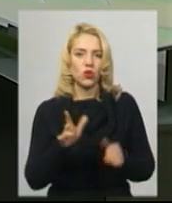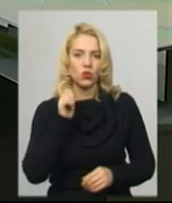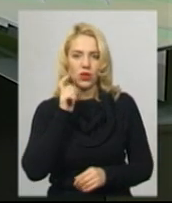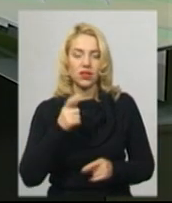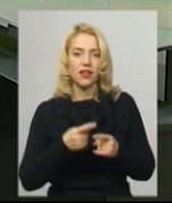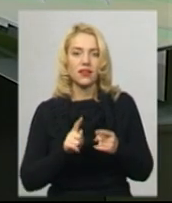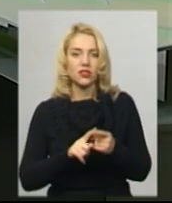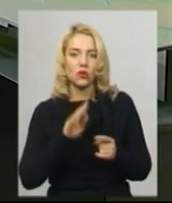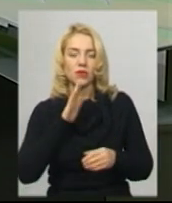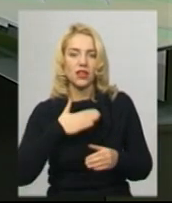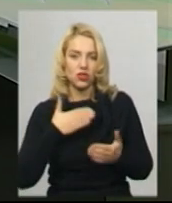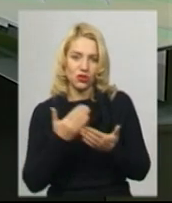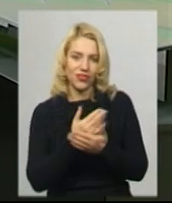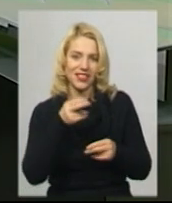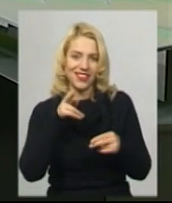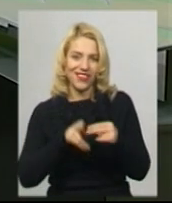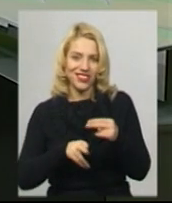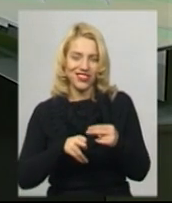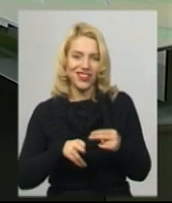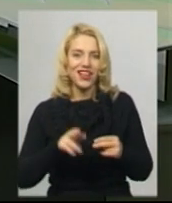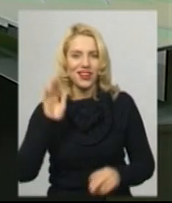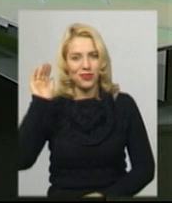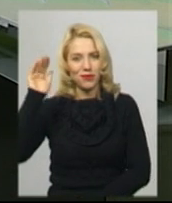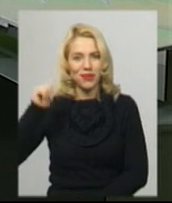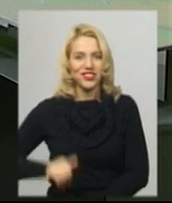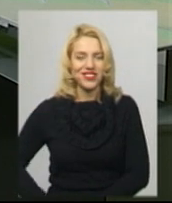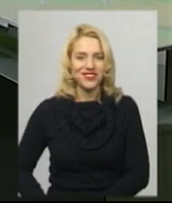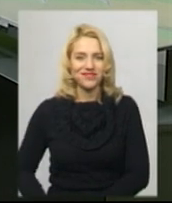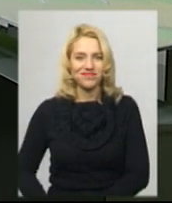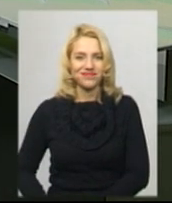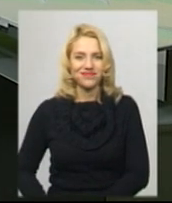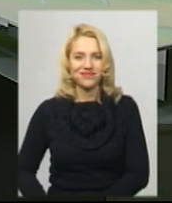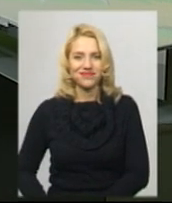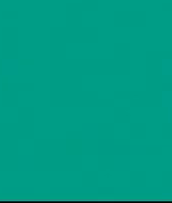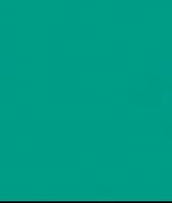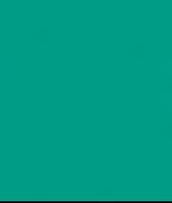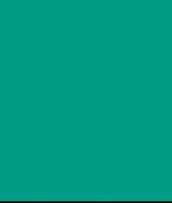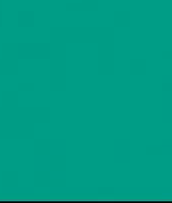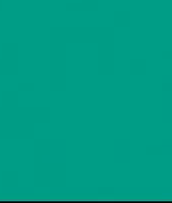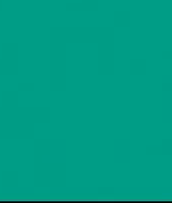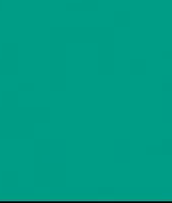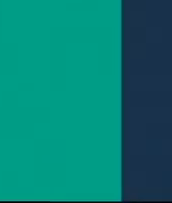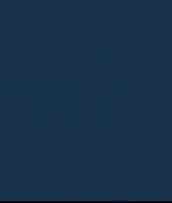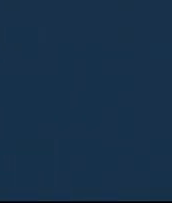На цьому наш випуск завершено. Зустрінемося о 20.30. Дякую.